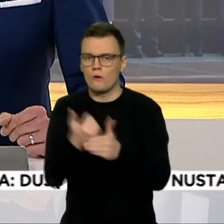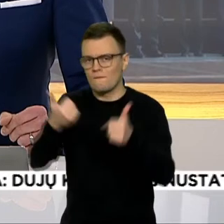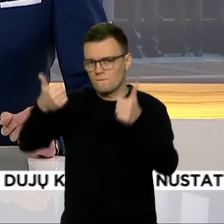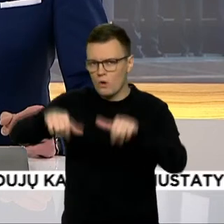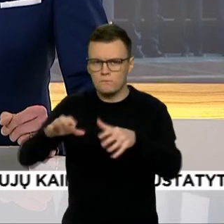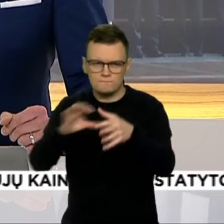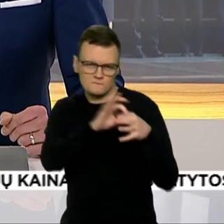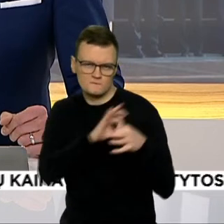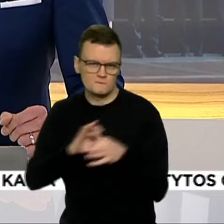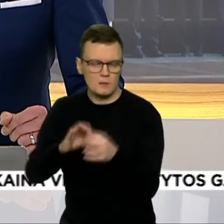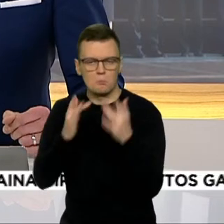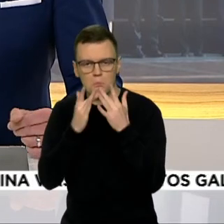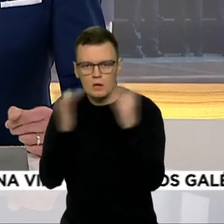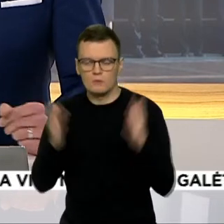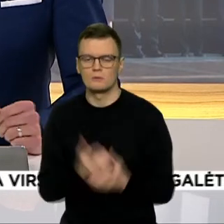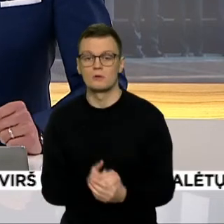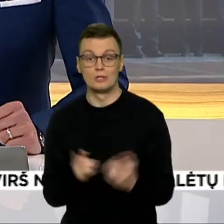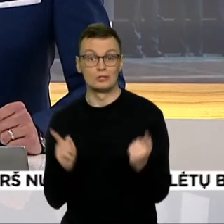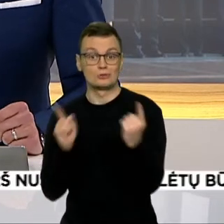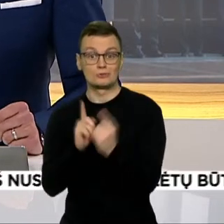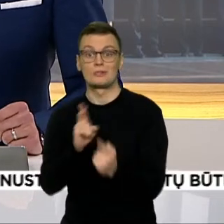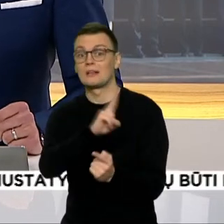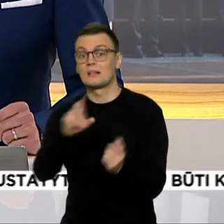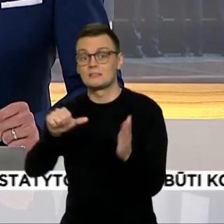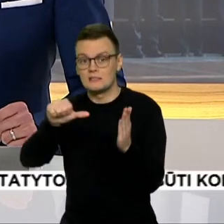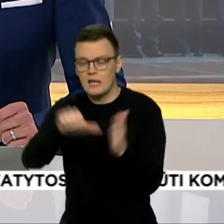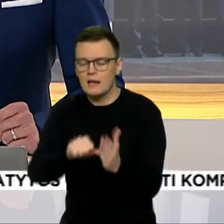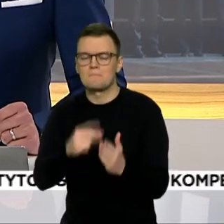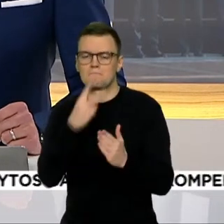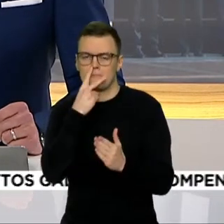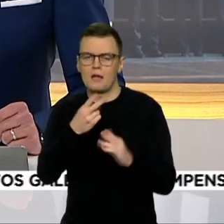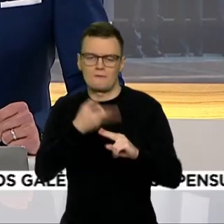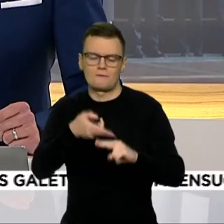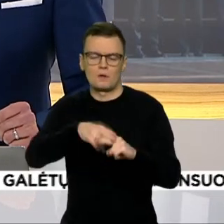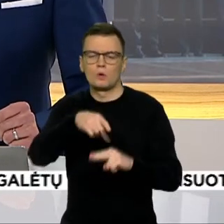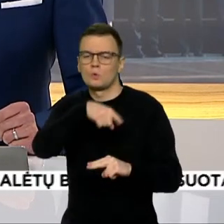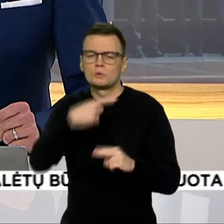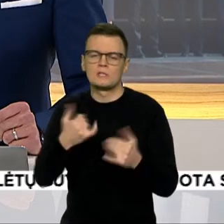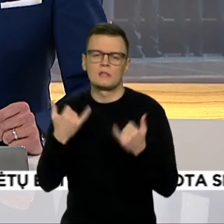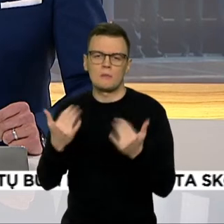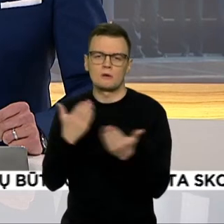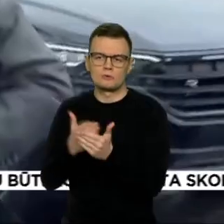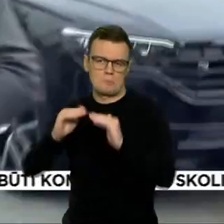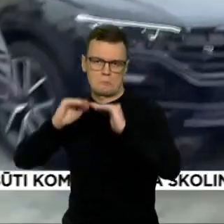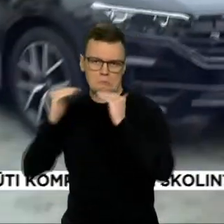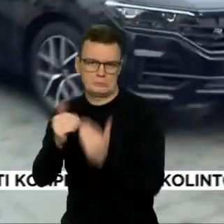susitikimo dalyviai pabrėžia, kad tai rodo Rusijos izolaciją. Iš Pragos praneša Lukas Kivita.